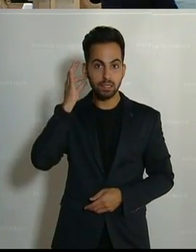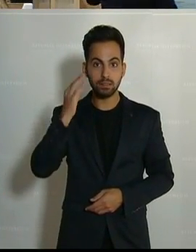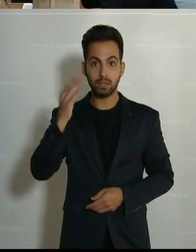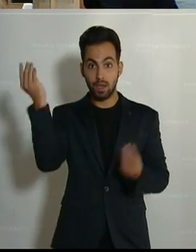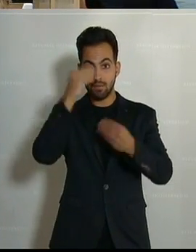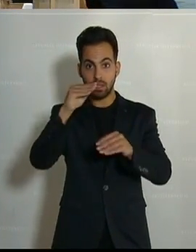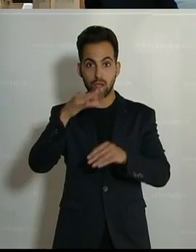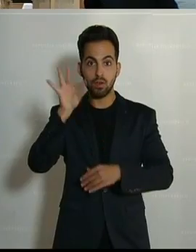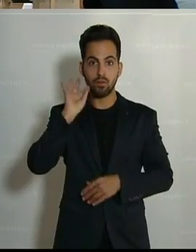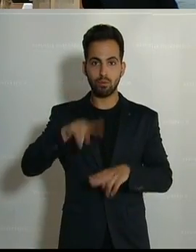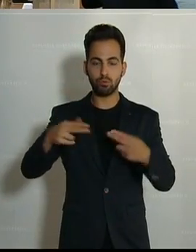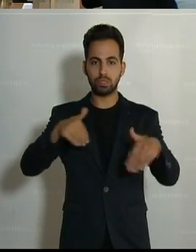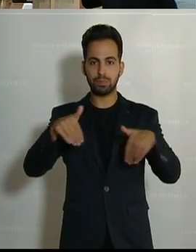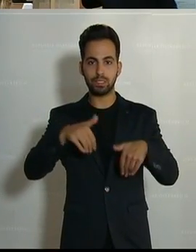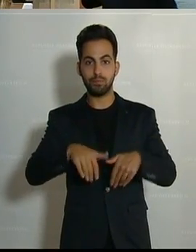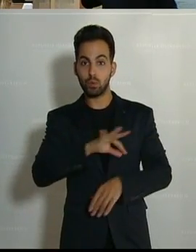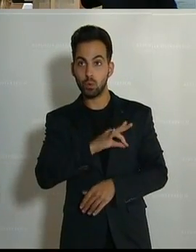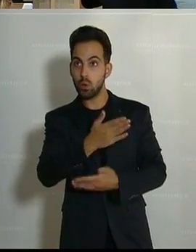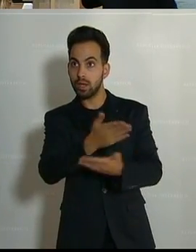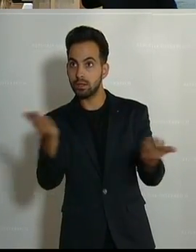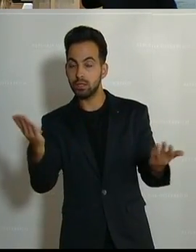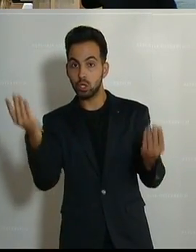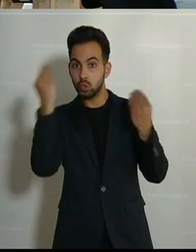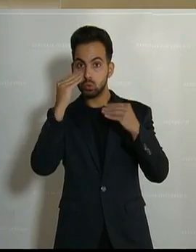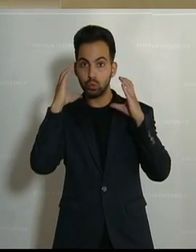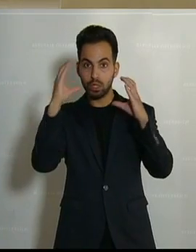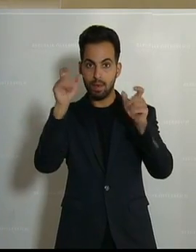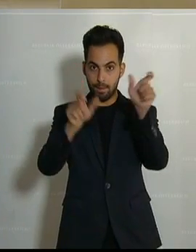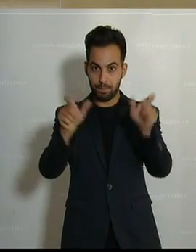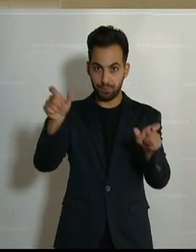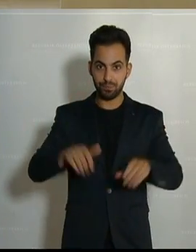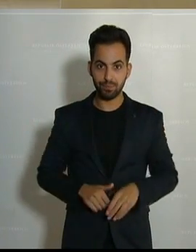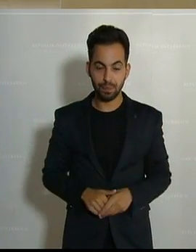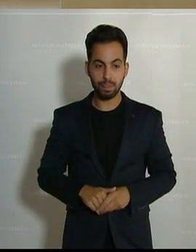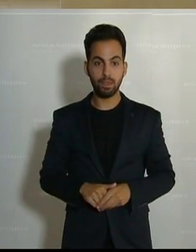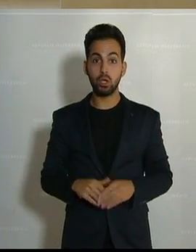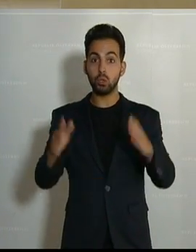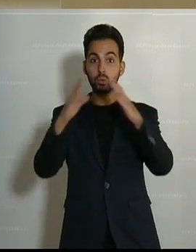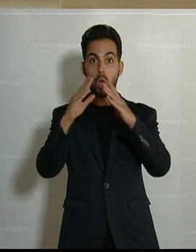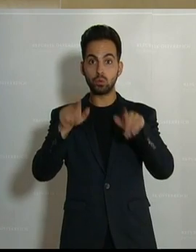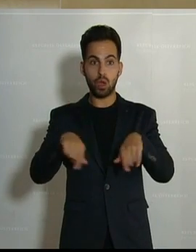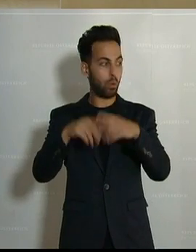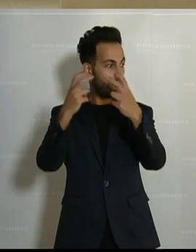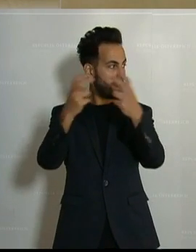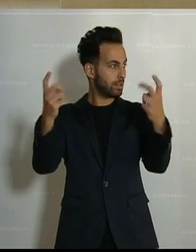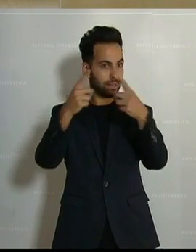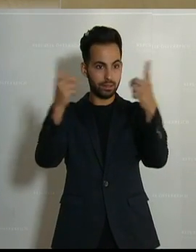Bundesminister, werte Kolleginnen und Kollegen und liebe Zuseherinnen und Zuseher zu Hause und hier bei uns auf der Galerie.